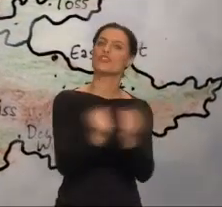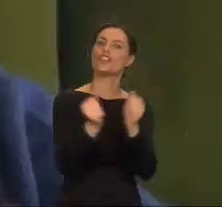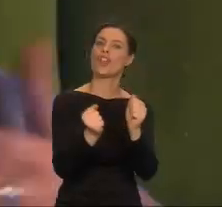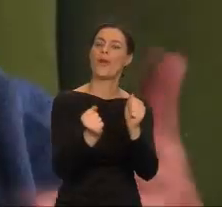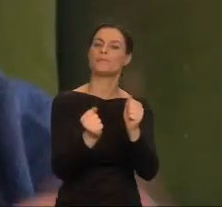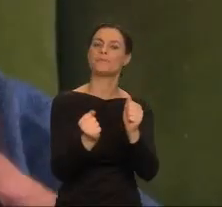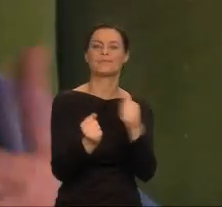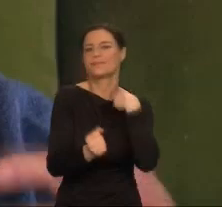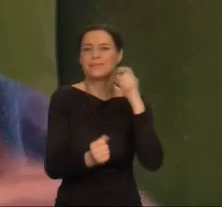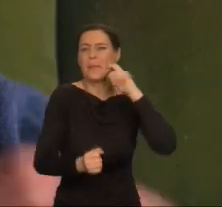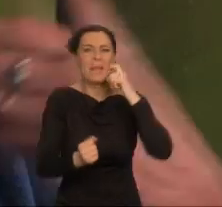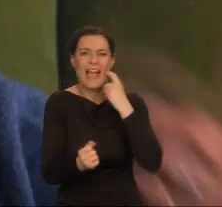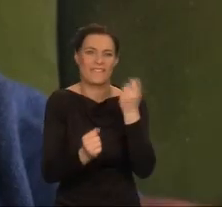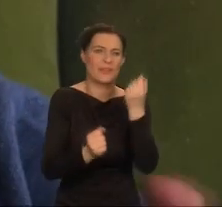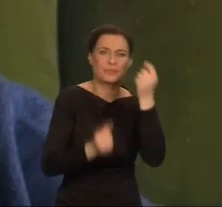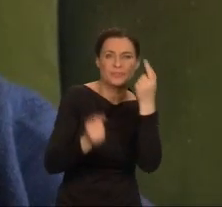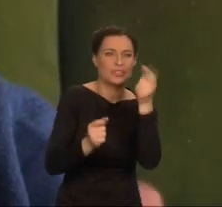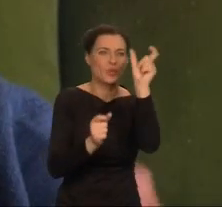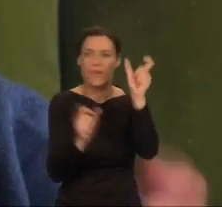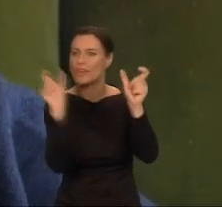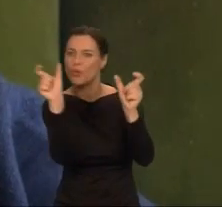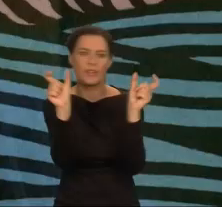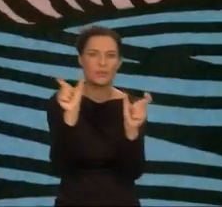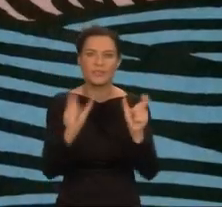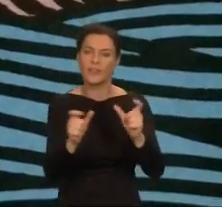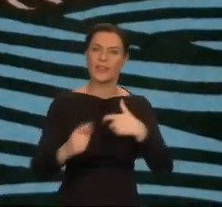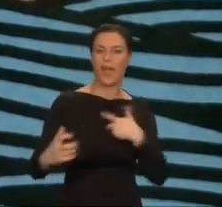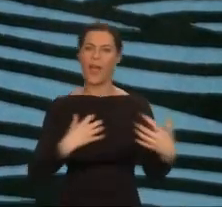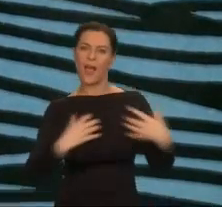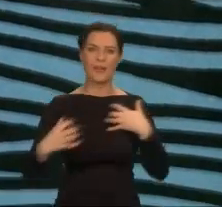Bawiłam się tą analogią między magiem a artystą.